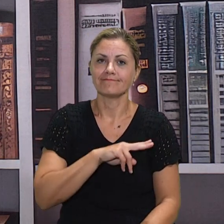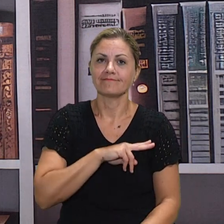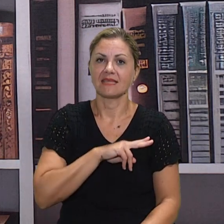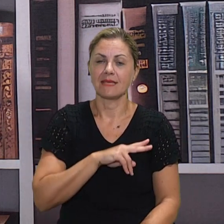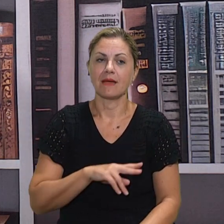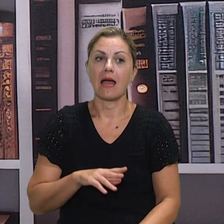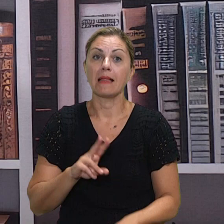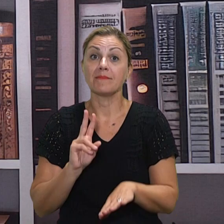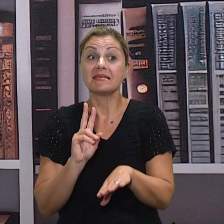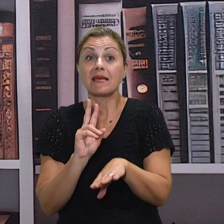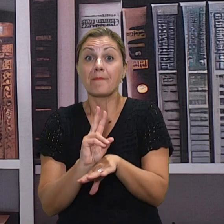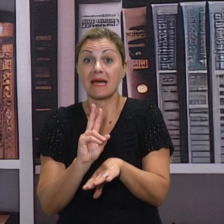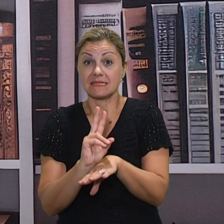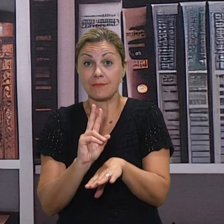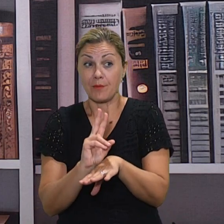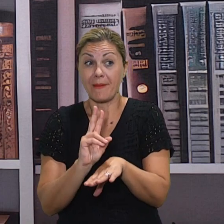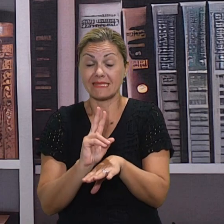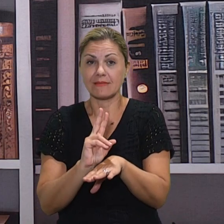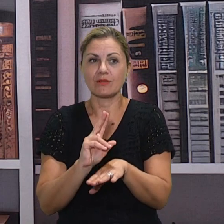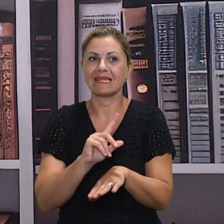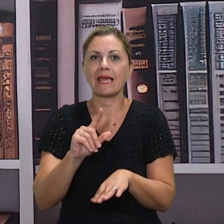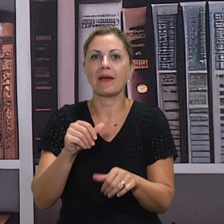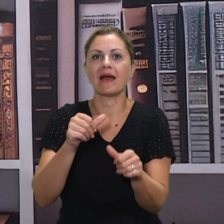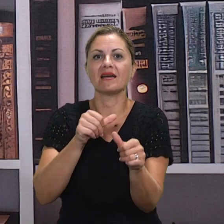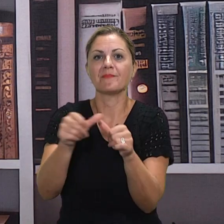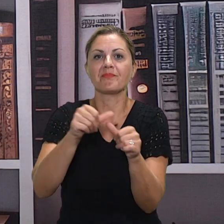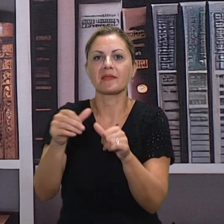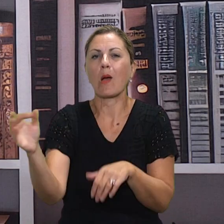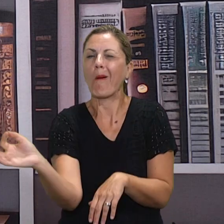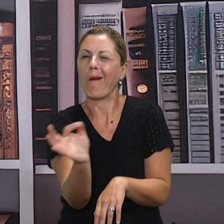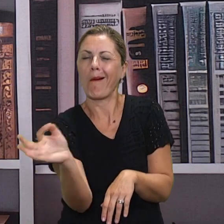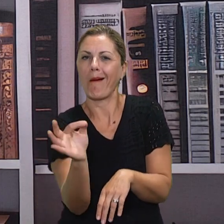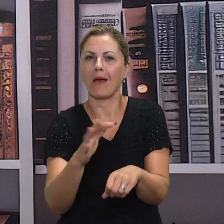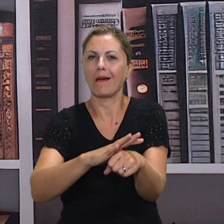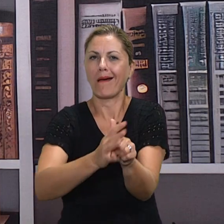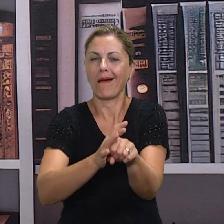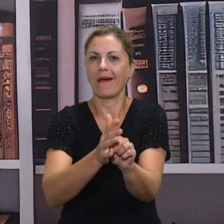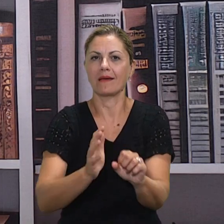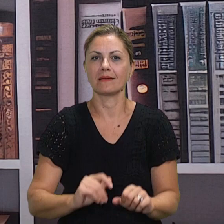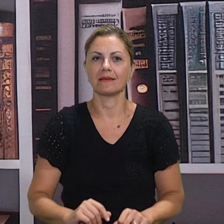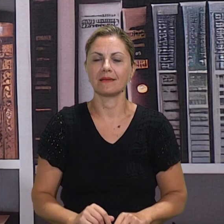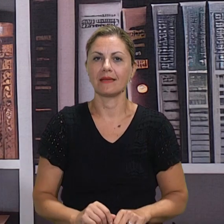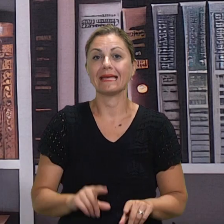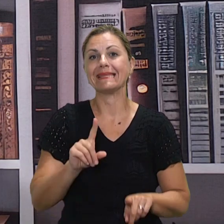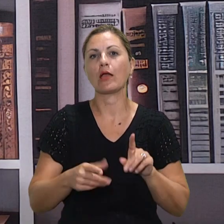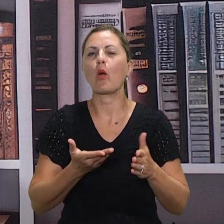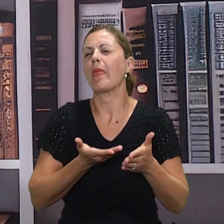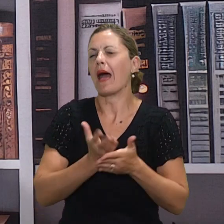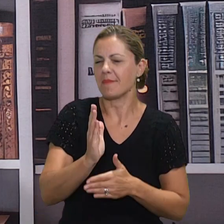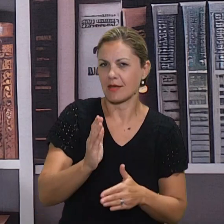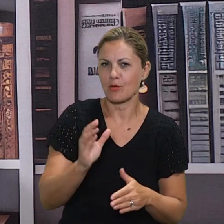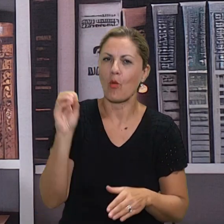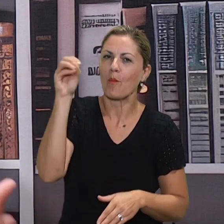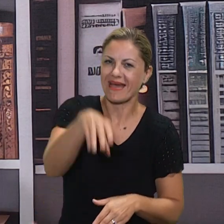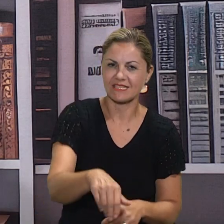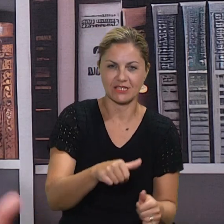način i sarkastičnih izraza, koje moji učenici isto tako vole, pa nam jedno kažu nešto krivo, pa onda im ja nekako